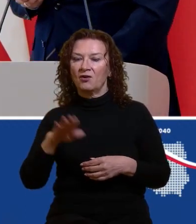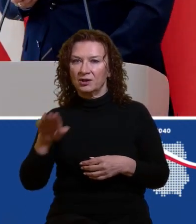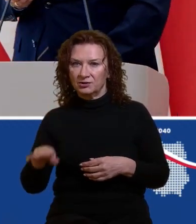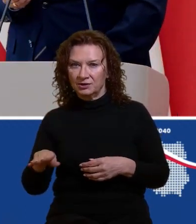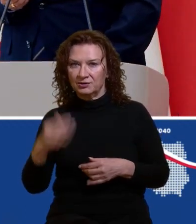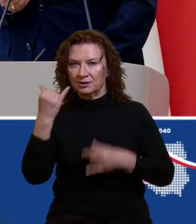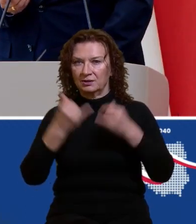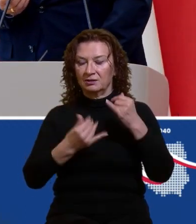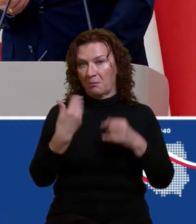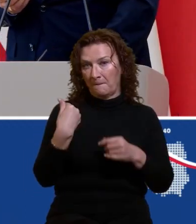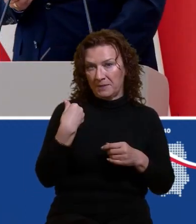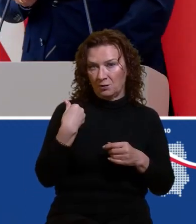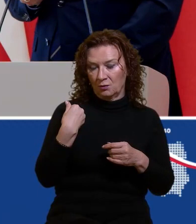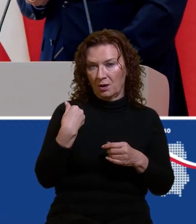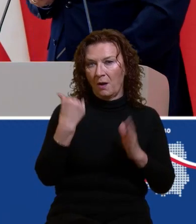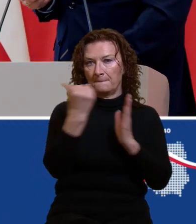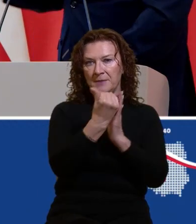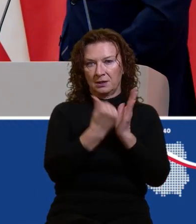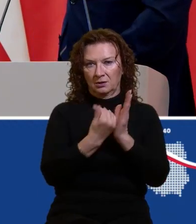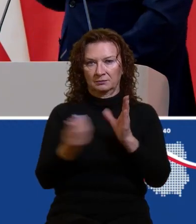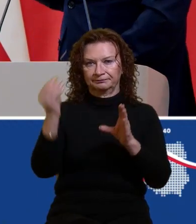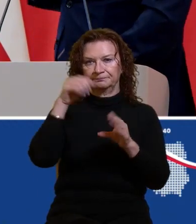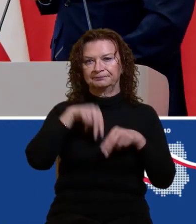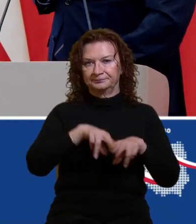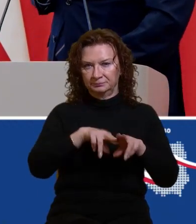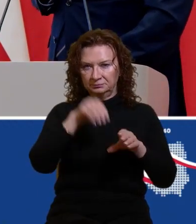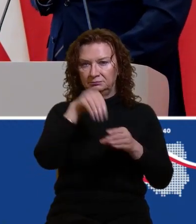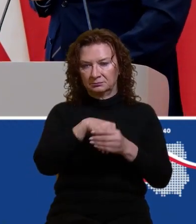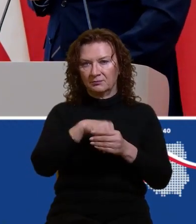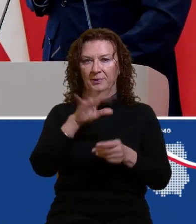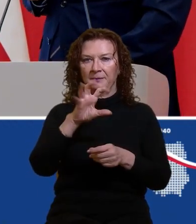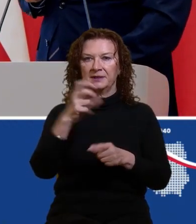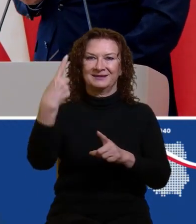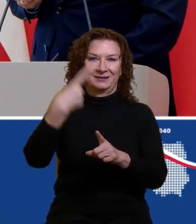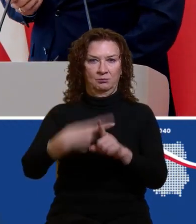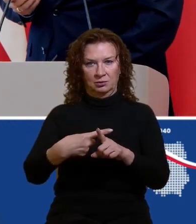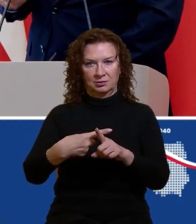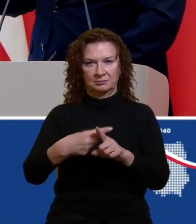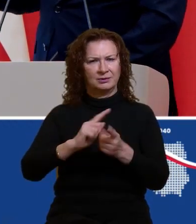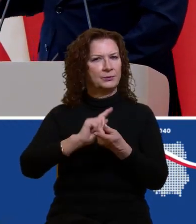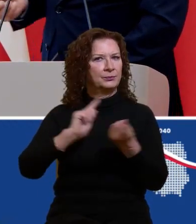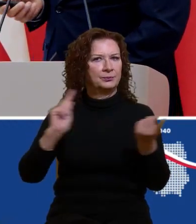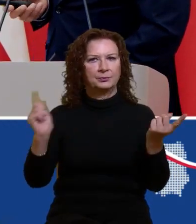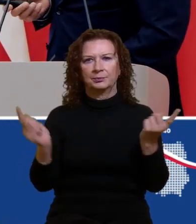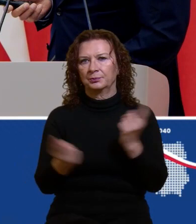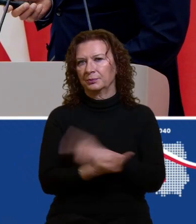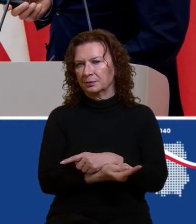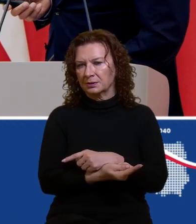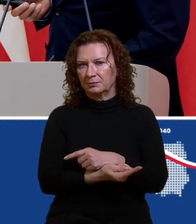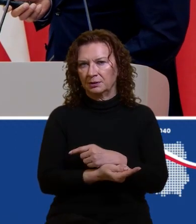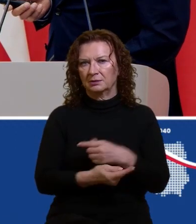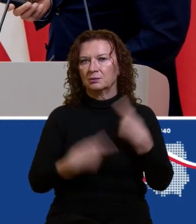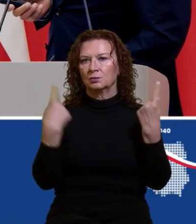programu 500+. Program 500+, radykalnie zmienia ten clean podatkowo-składkowo